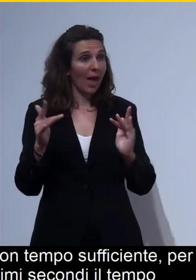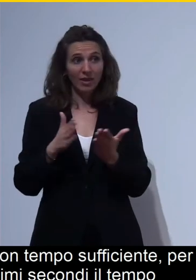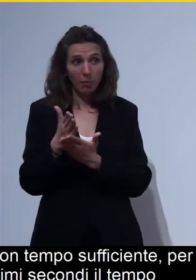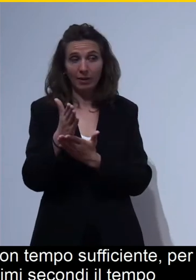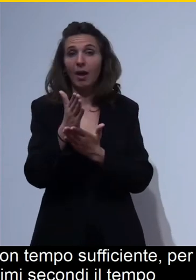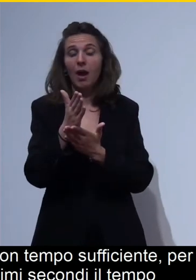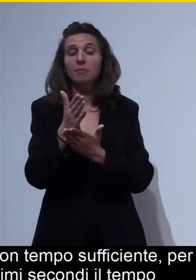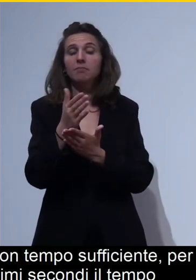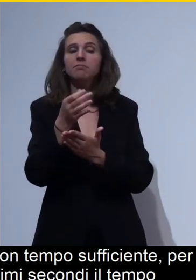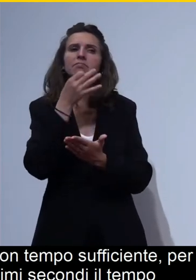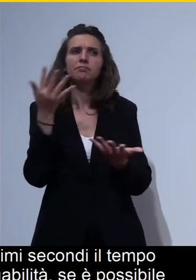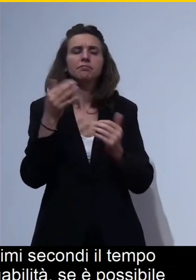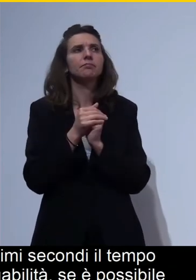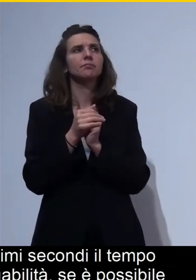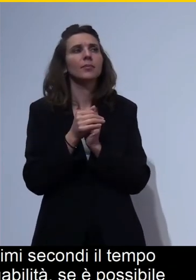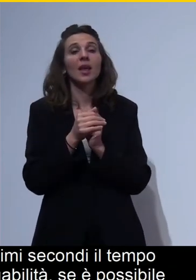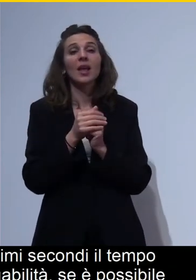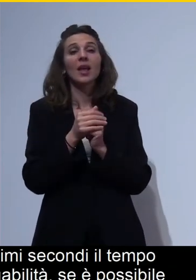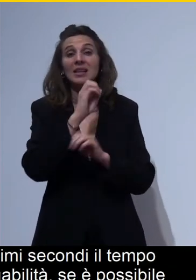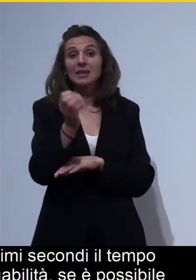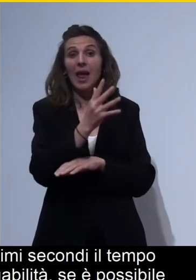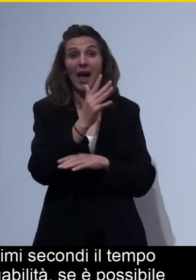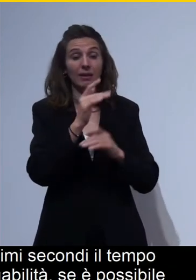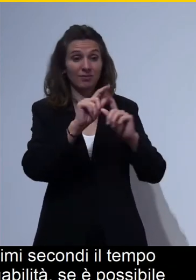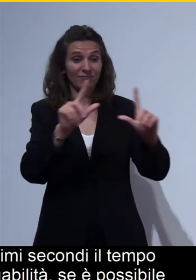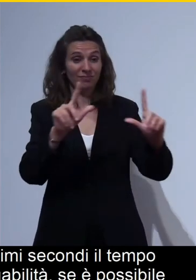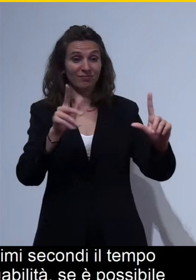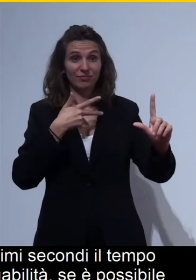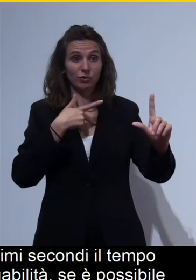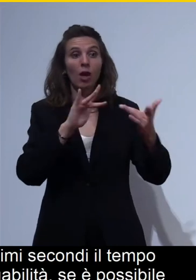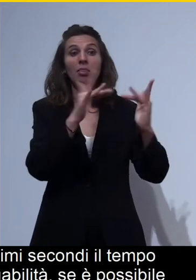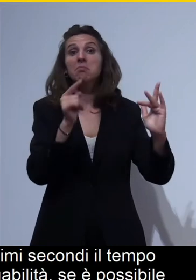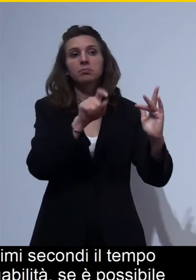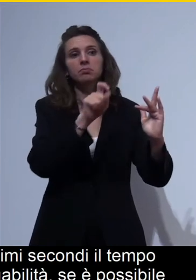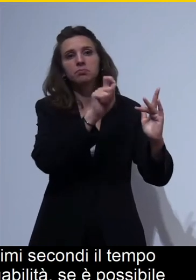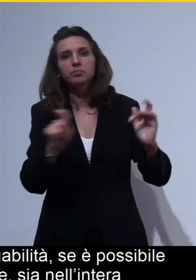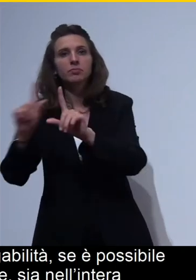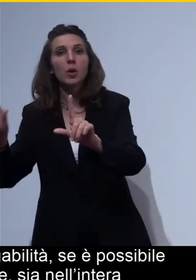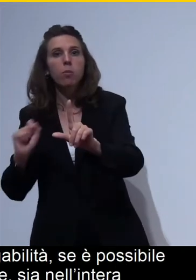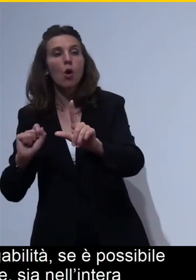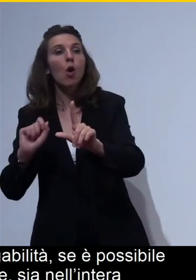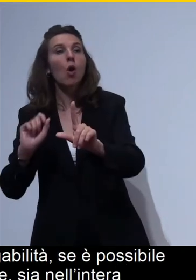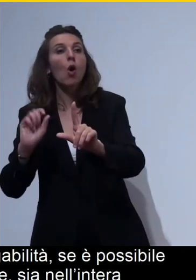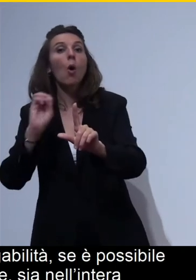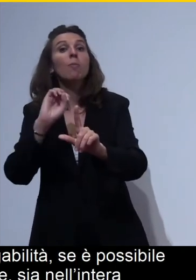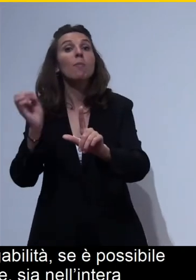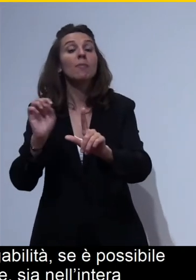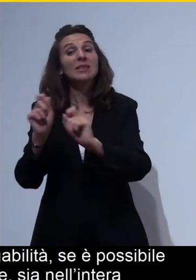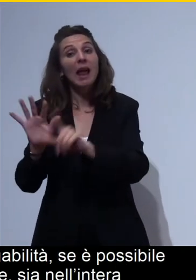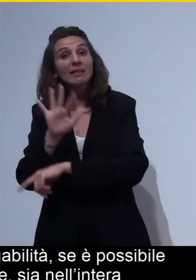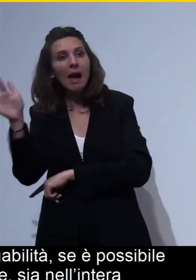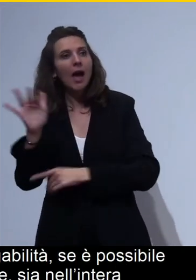navigare sia all'interno delle singole slide della presentazione sia nell'intera presentazione, quindi da una slide all'altra, e infine